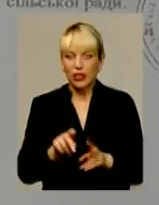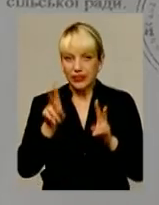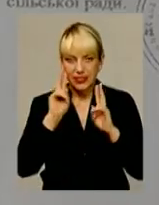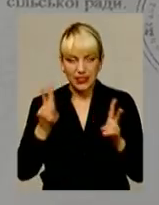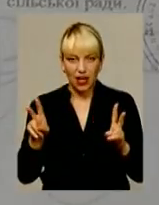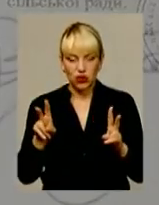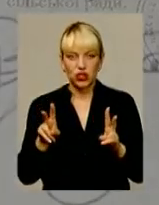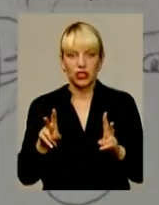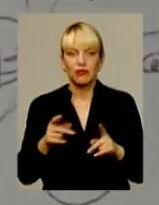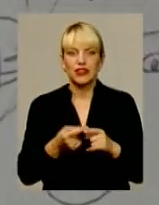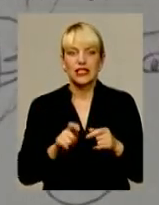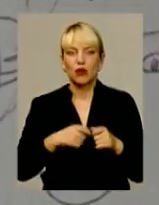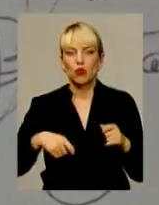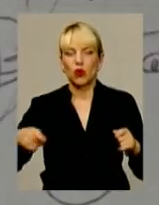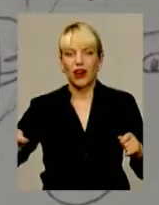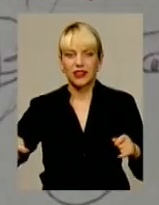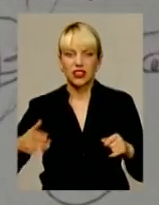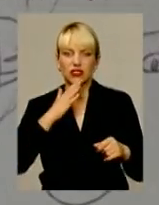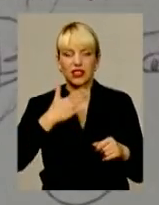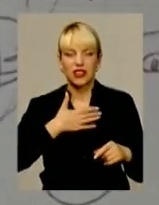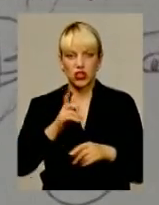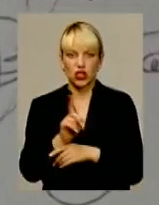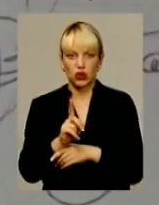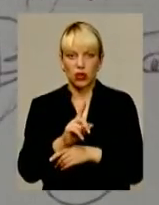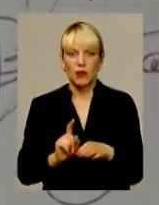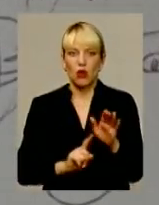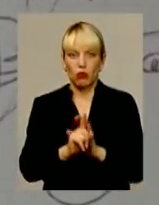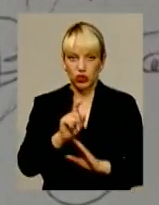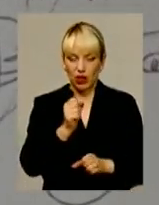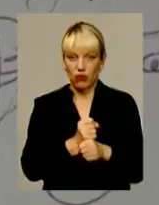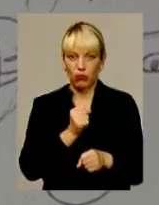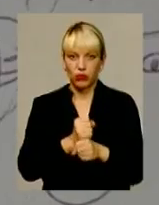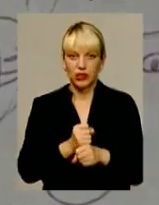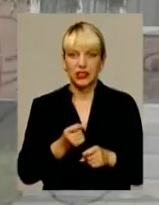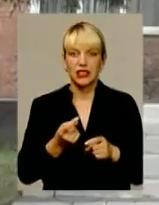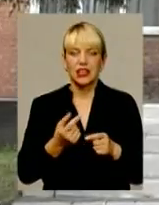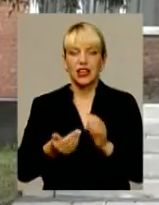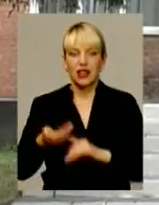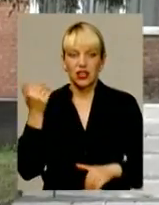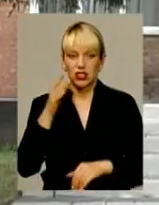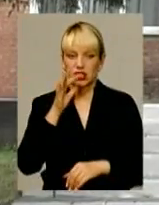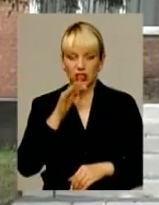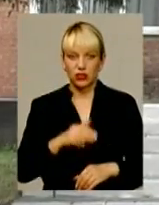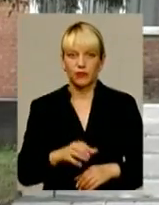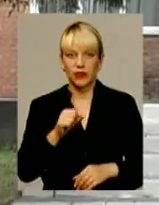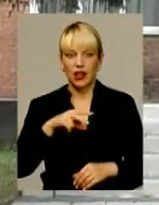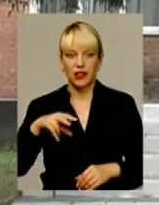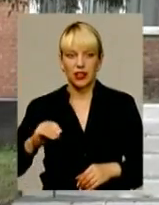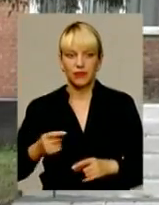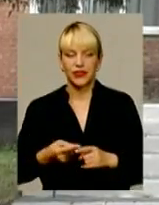знаючи цих бюрократичних наших норм, розпочав роботи раніше часу. Але